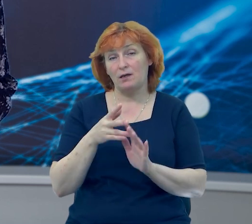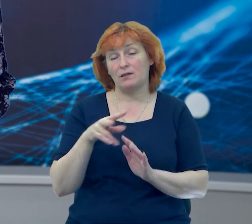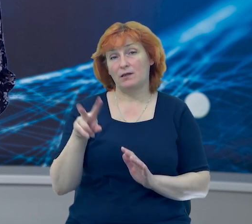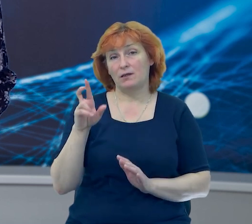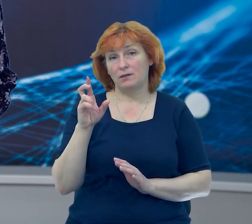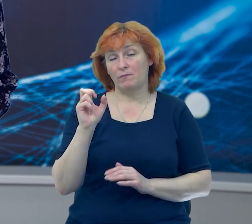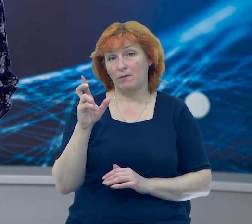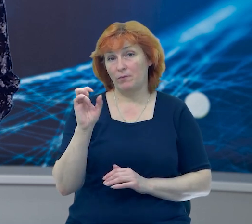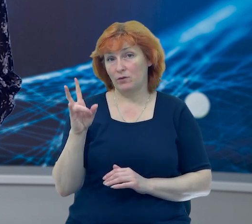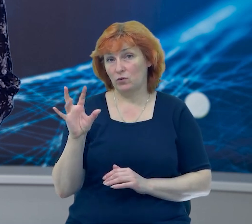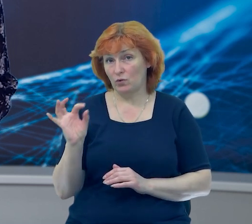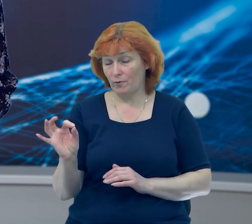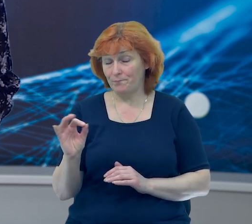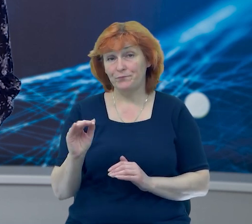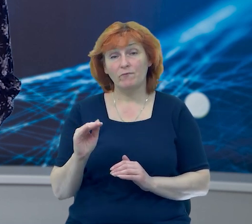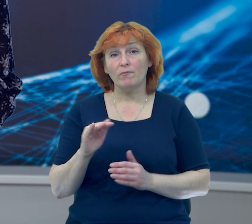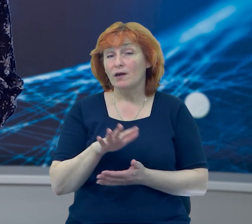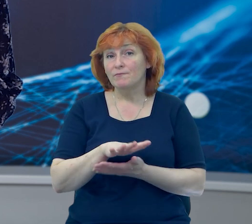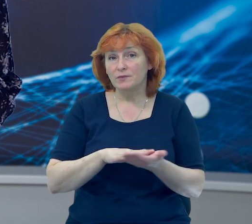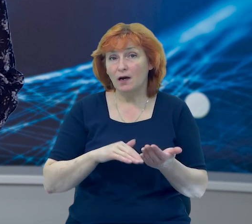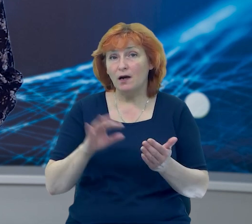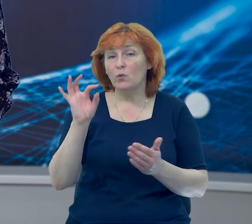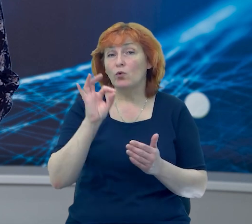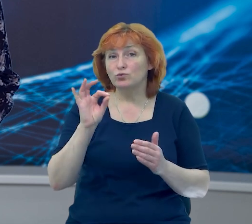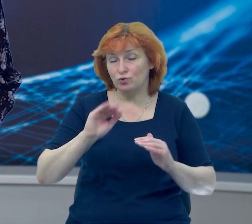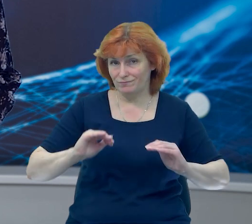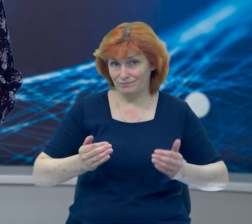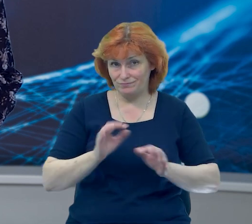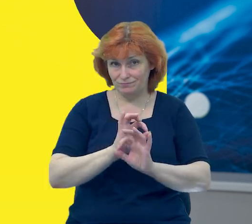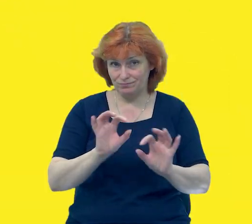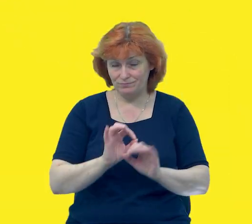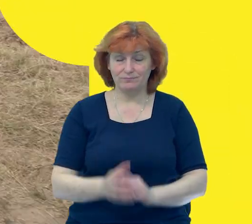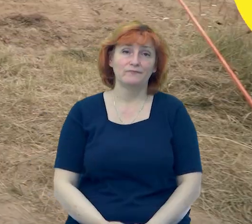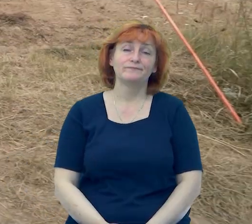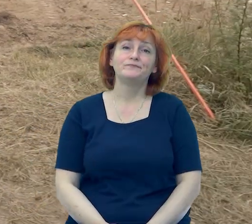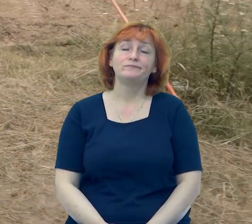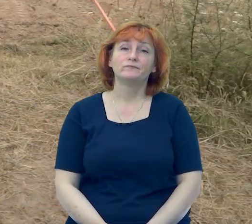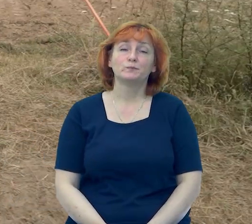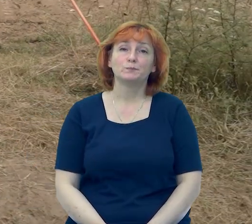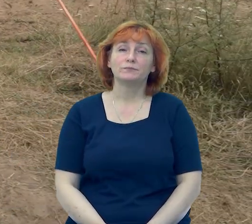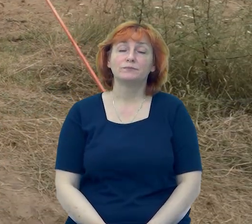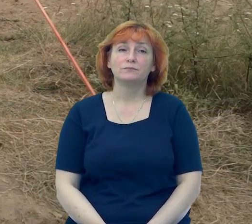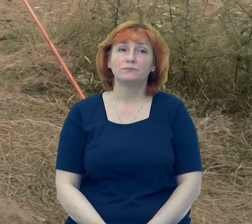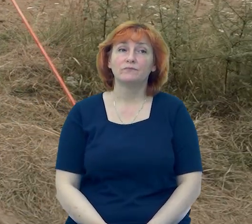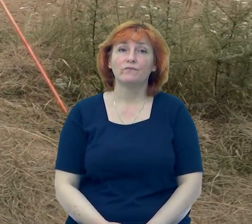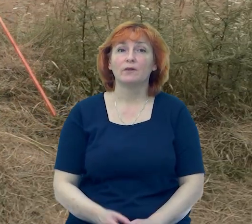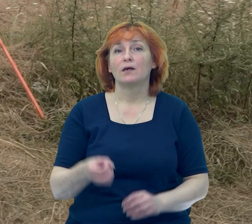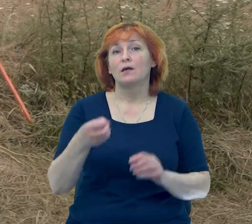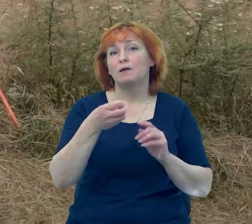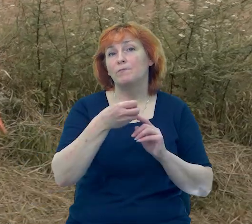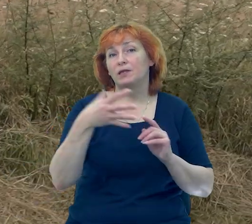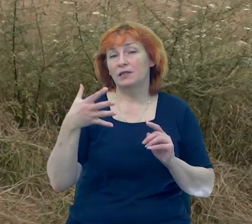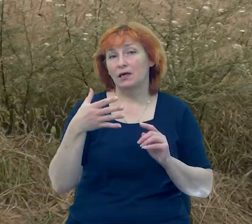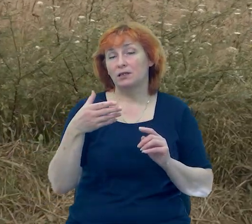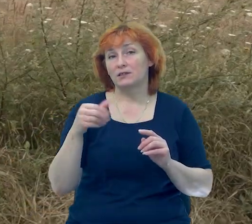Бабенко. Що чекає на вас сьогодні у випуску новин, дивіться далі. 15 хвилин